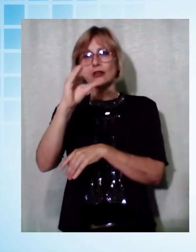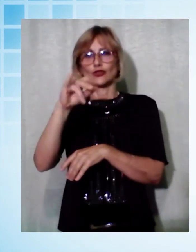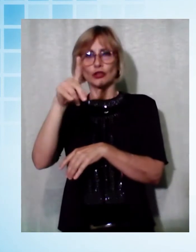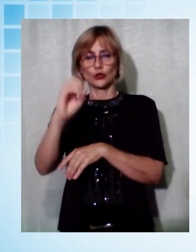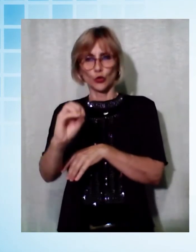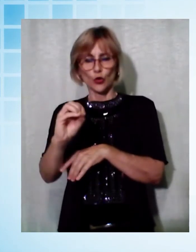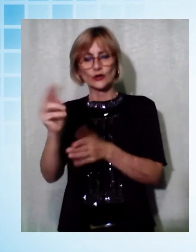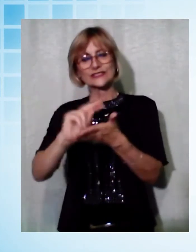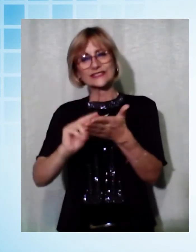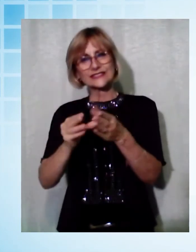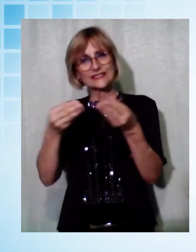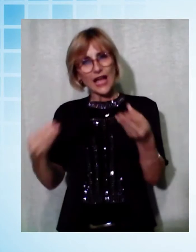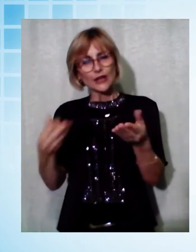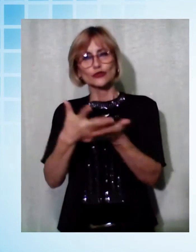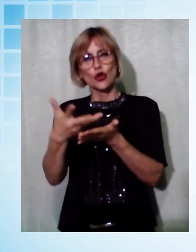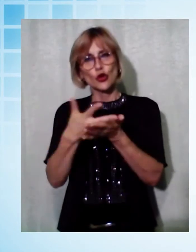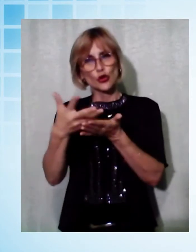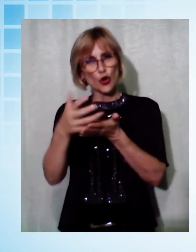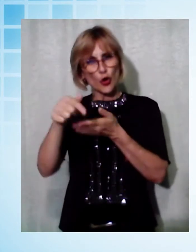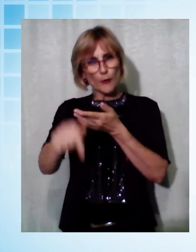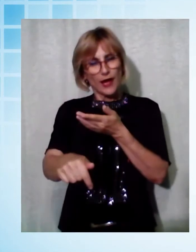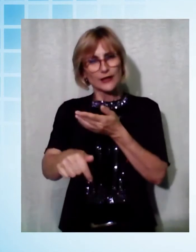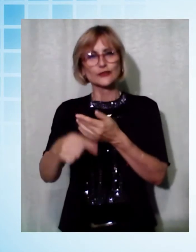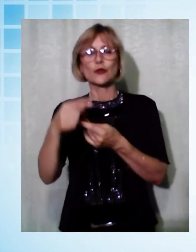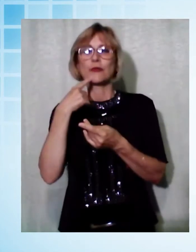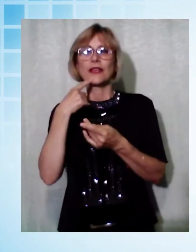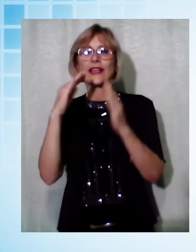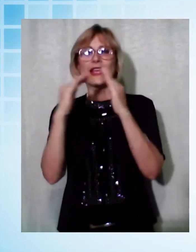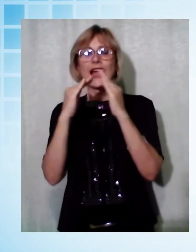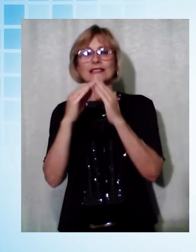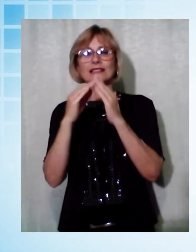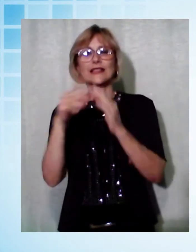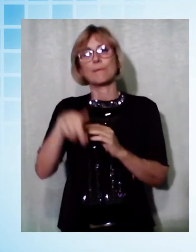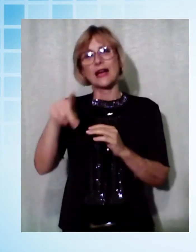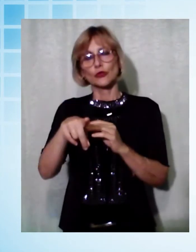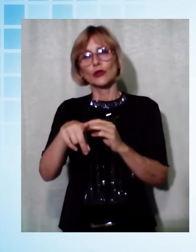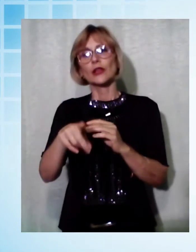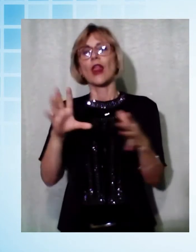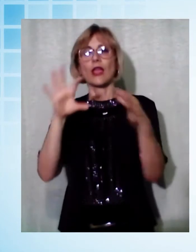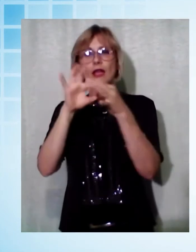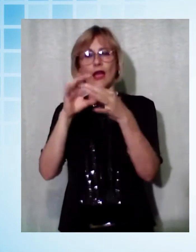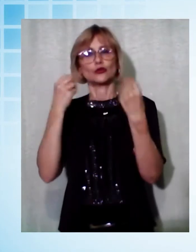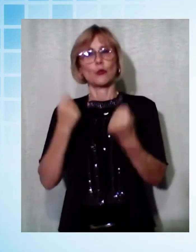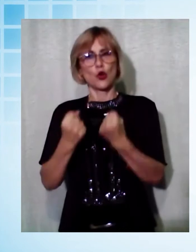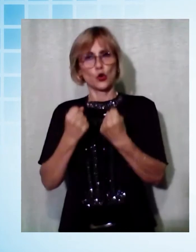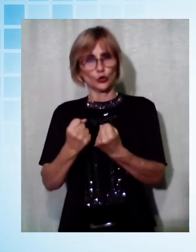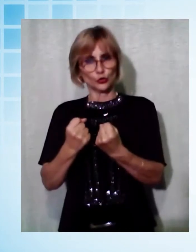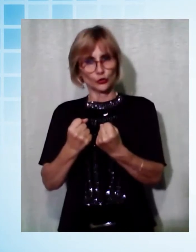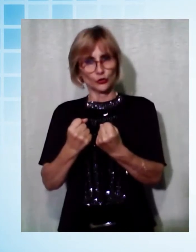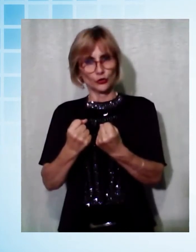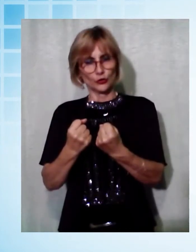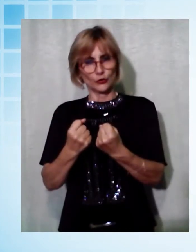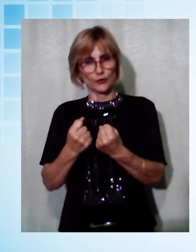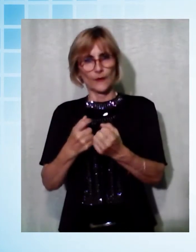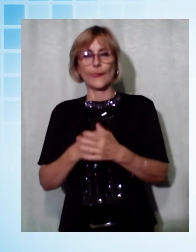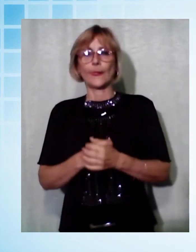romanzo Zvani, il fanciullino di casa Pascoli, era legato all'Istituto Civitali per i lunghi anni di insegnamento e vicepresidenza.